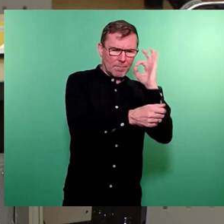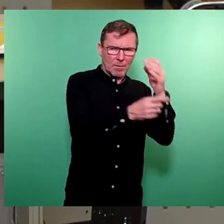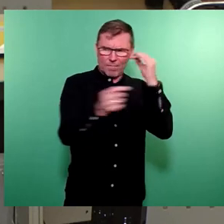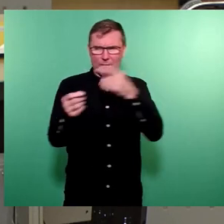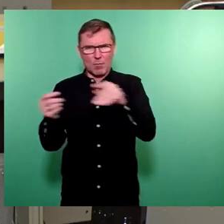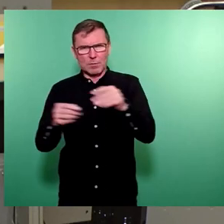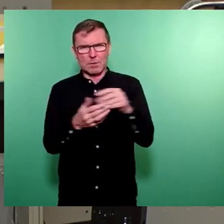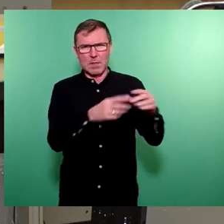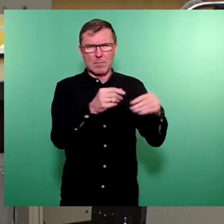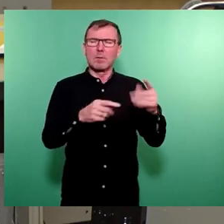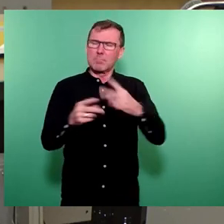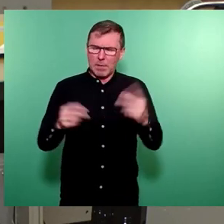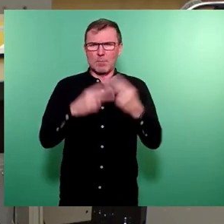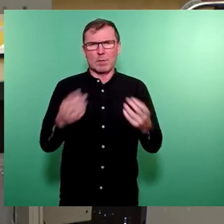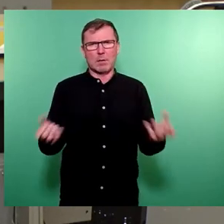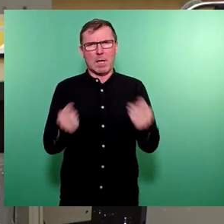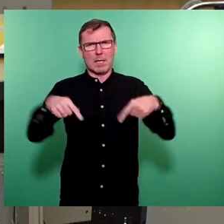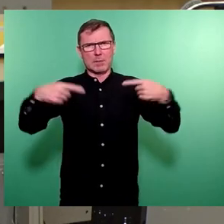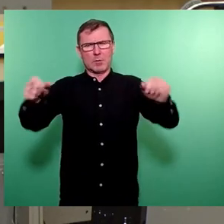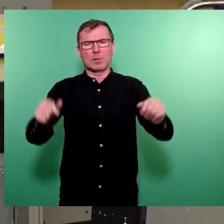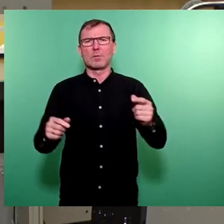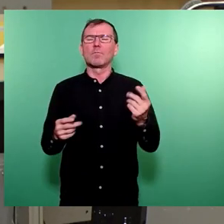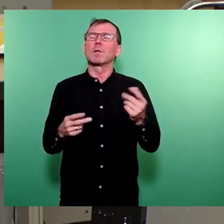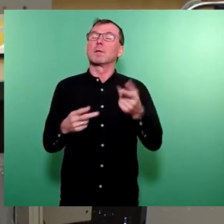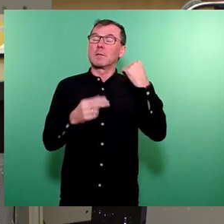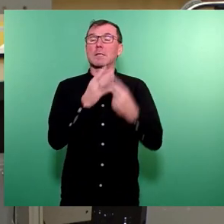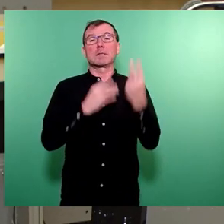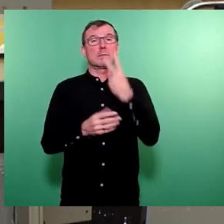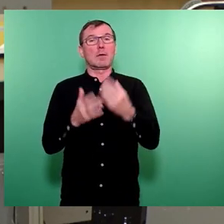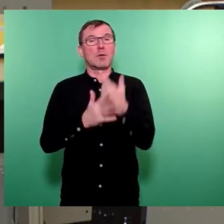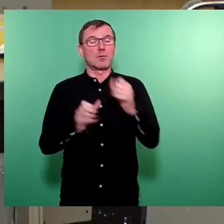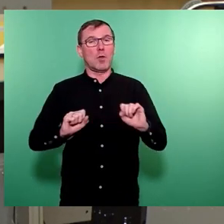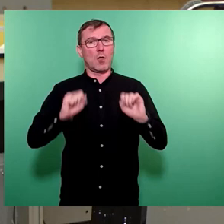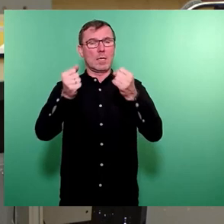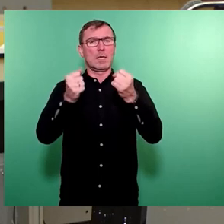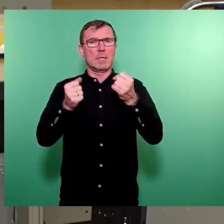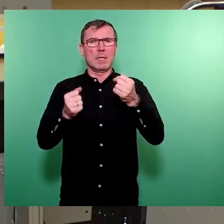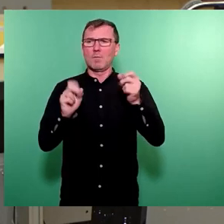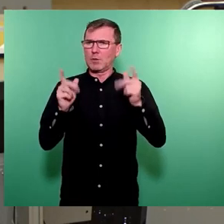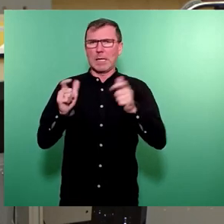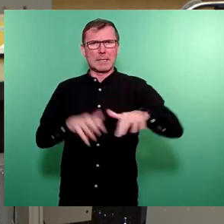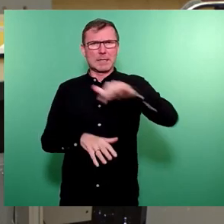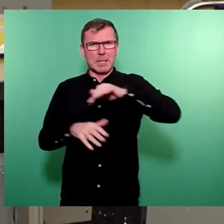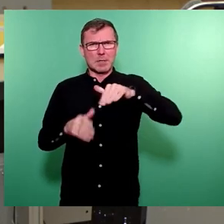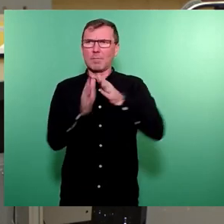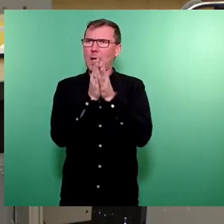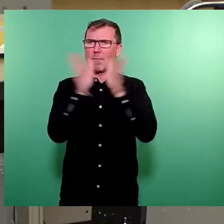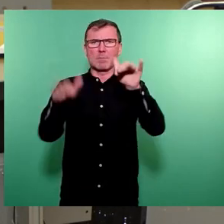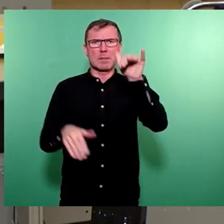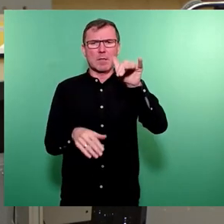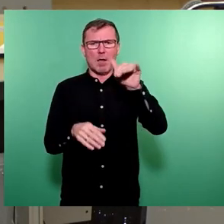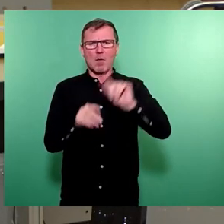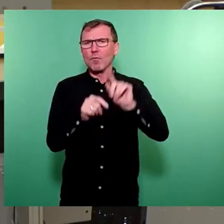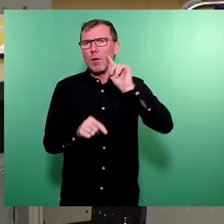erhalten konnten, die wichtig sind für diese Stadtgesellschaft, die erst in den letzten zwei Jahren entstanden sind und jetzt trotzdem eine Perspektive über Ende dieses Jahres